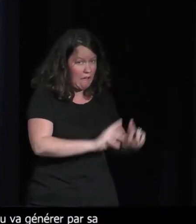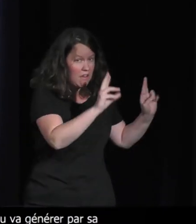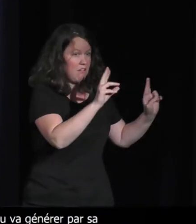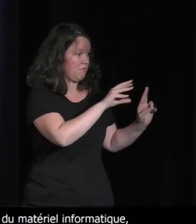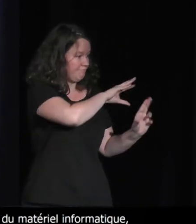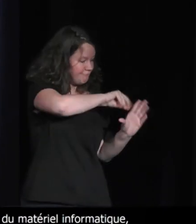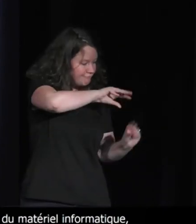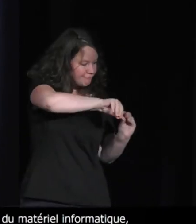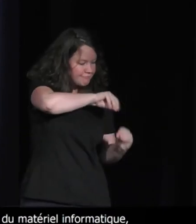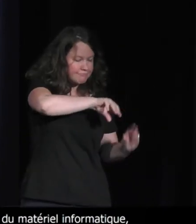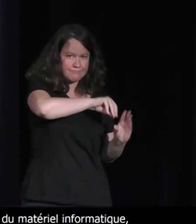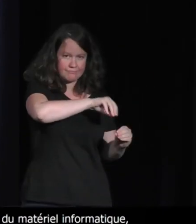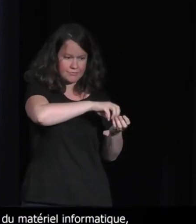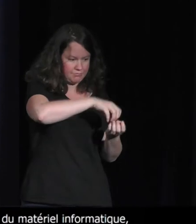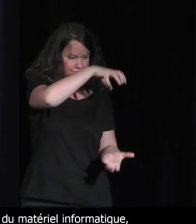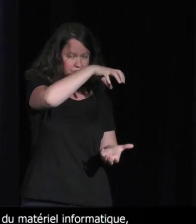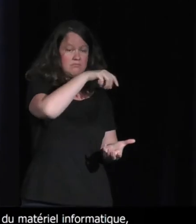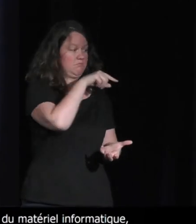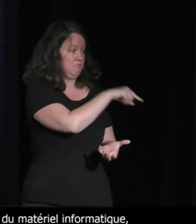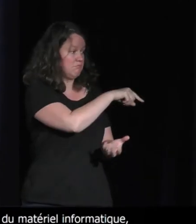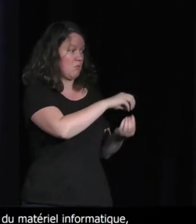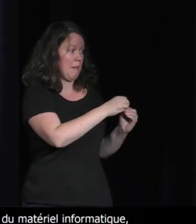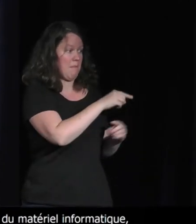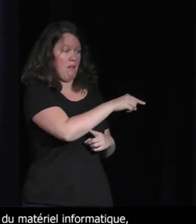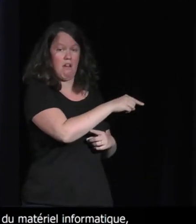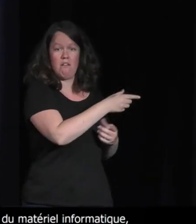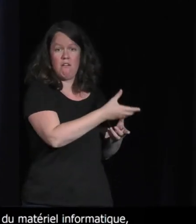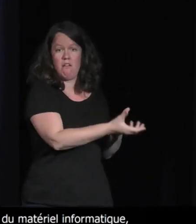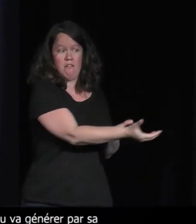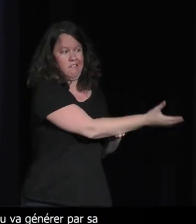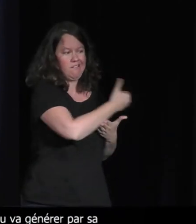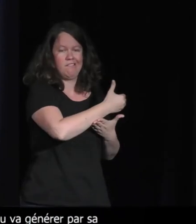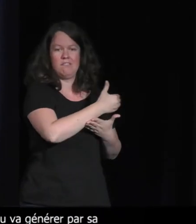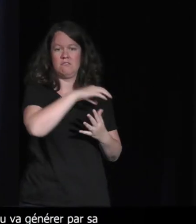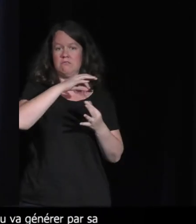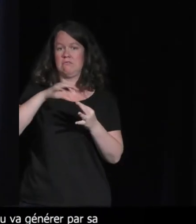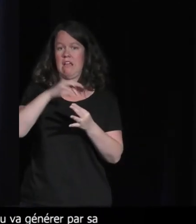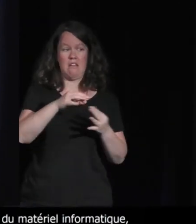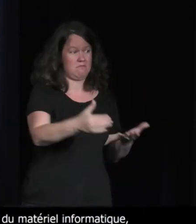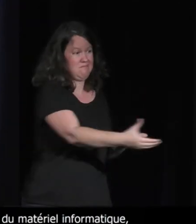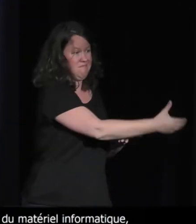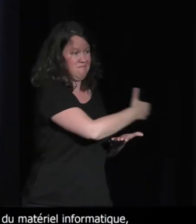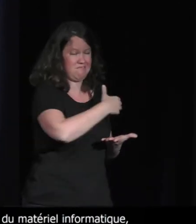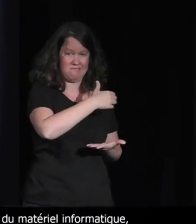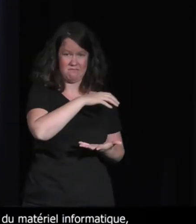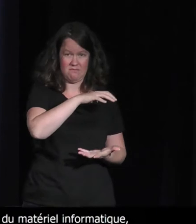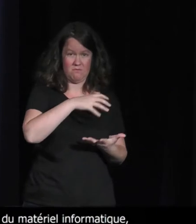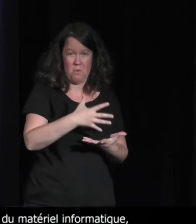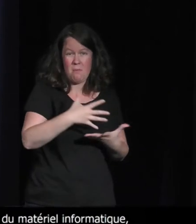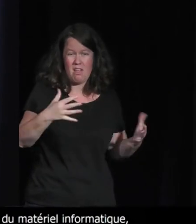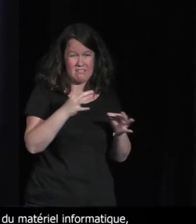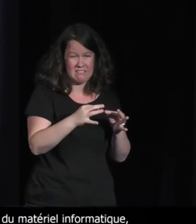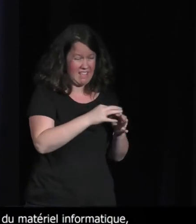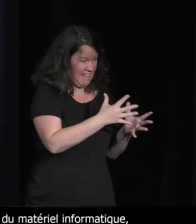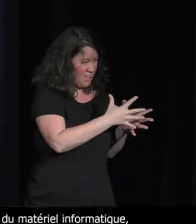ces métaux, ils sont présents en quantité assez faible dans la terre. Et donc, on doit décaisser des tonnes de terre pour récupérer quelques grammes